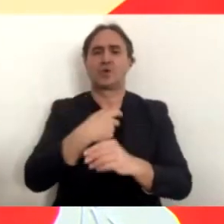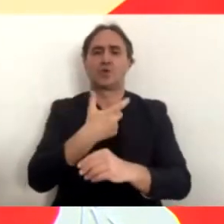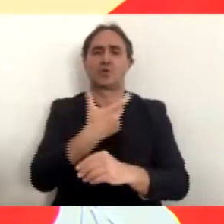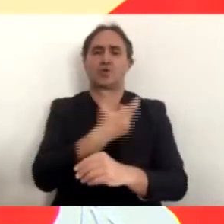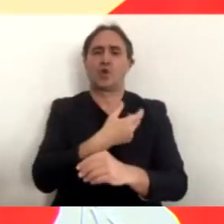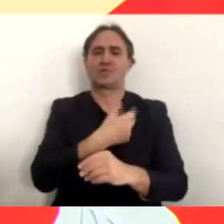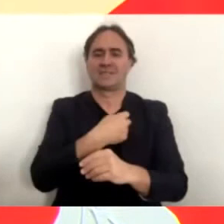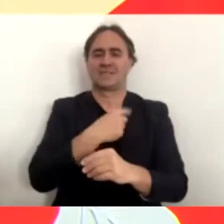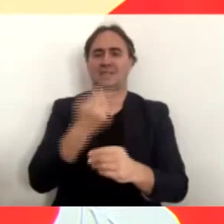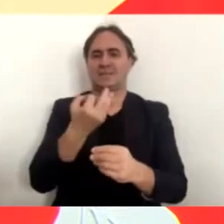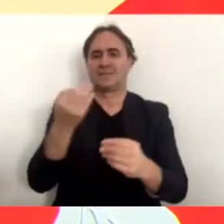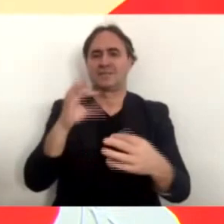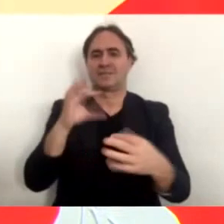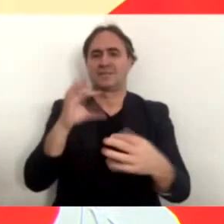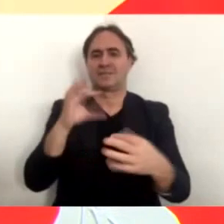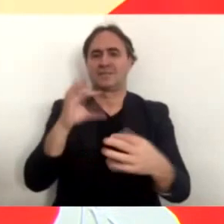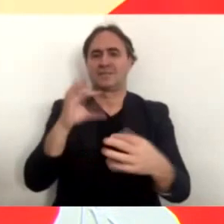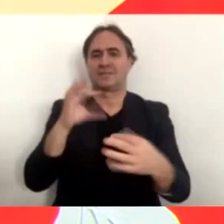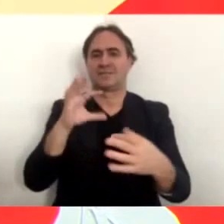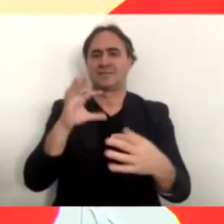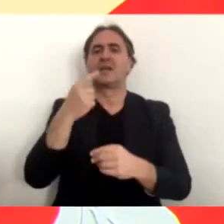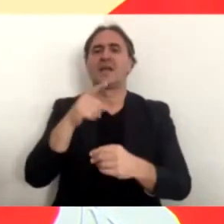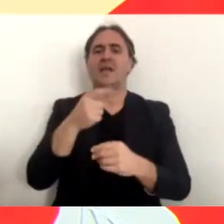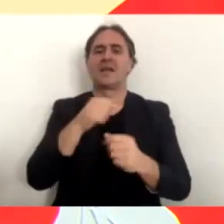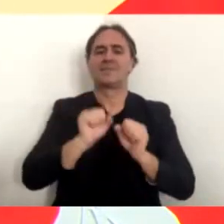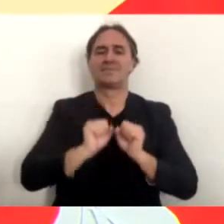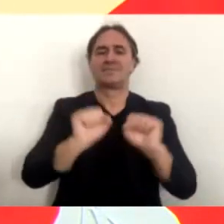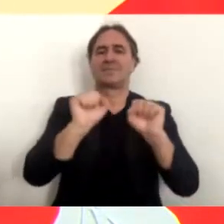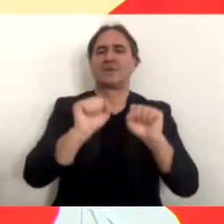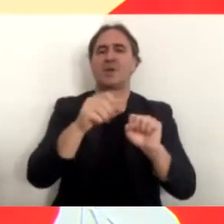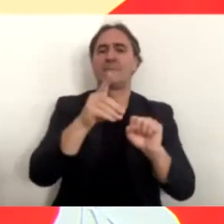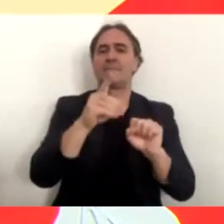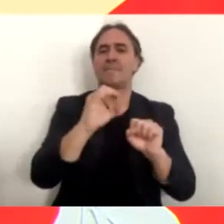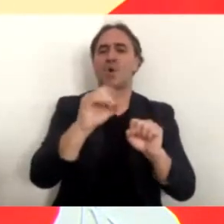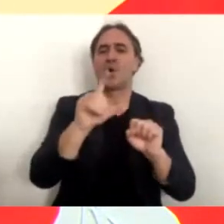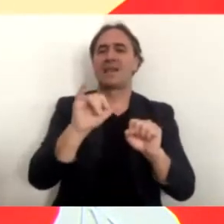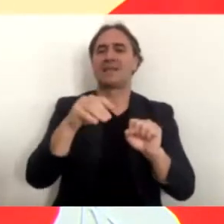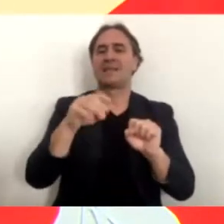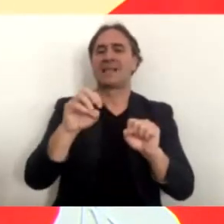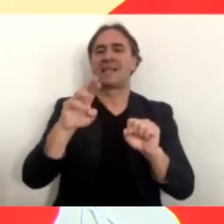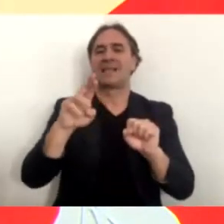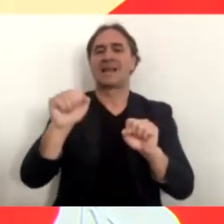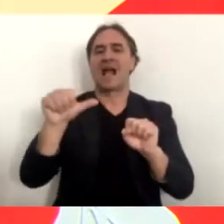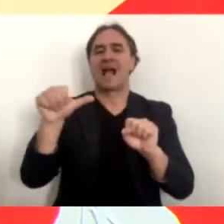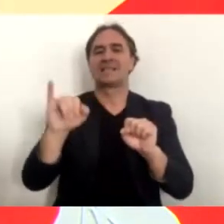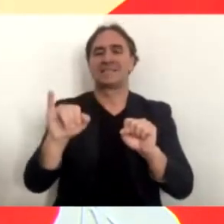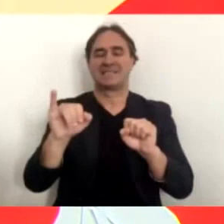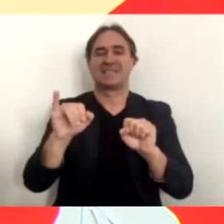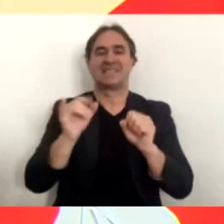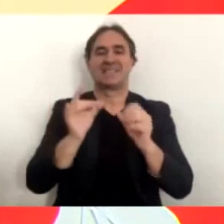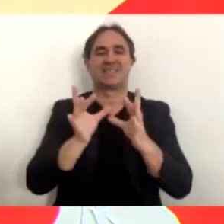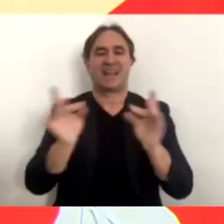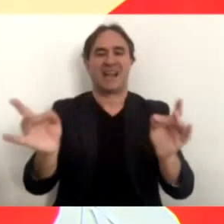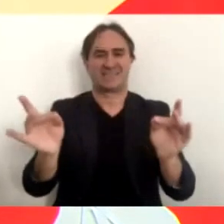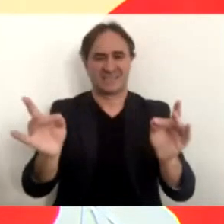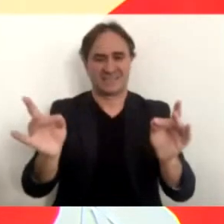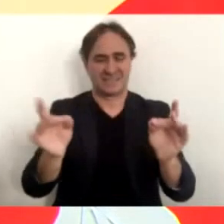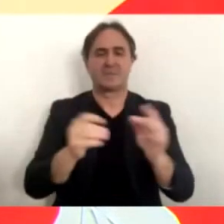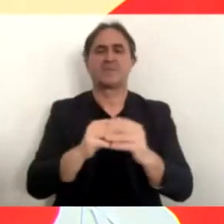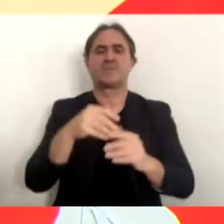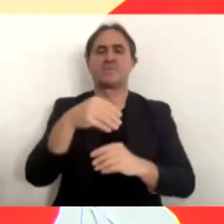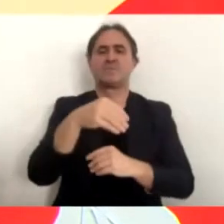inibisce la polimerasi virale in particolare molnupiravir che è stato